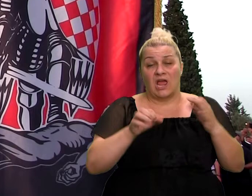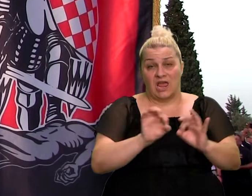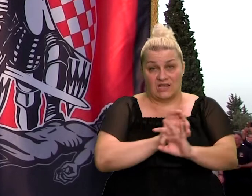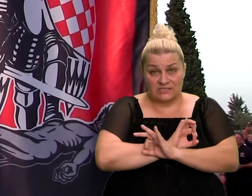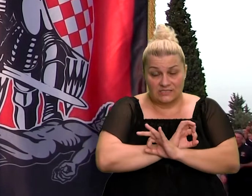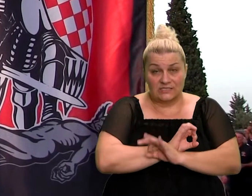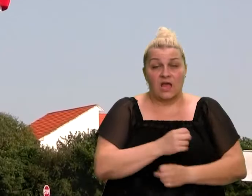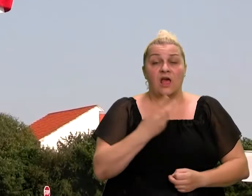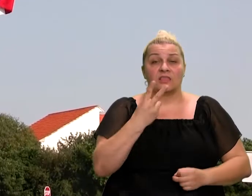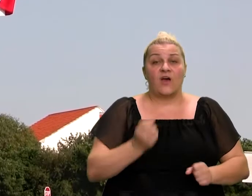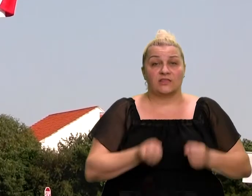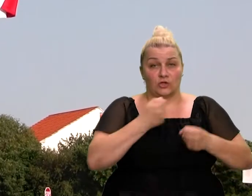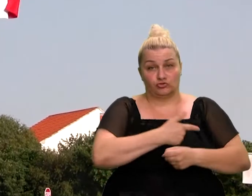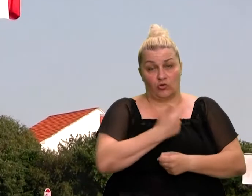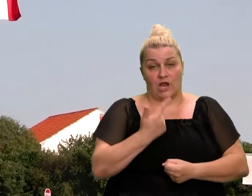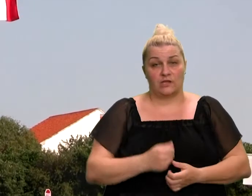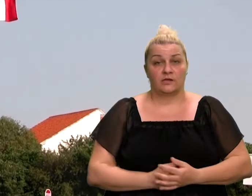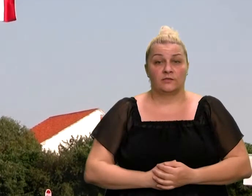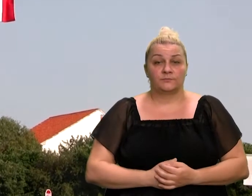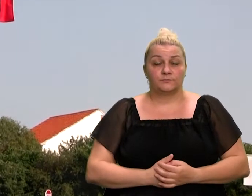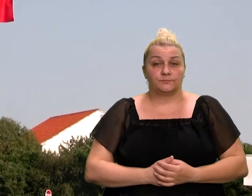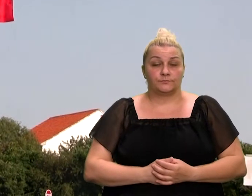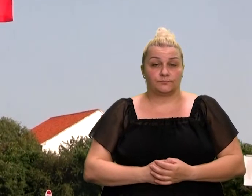svoje živote na otak domovine, a dva su teže ranjena.